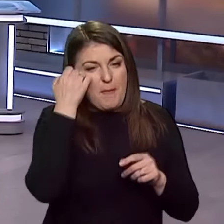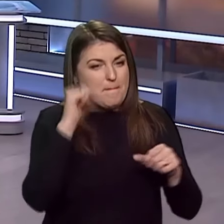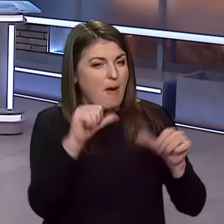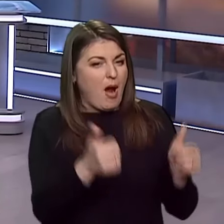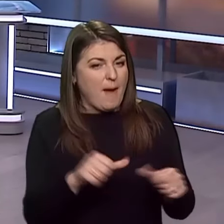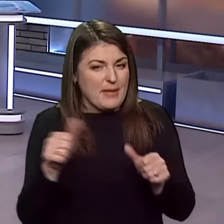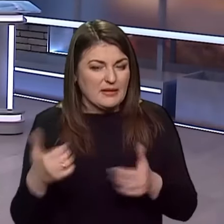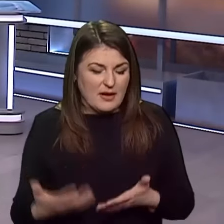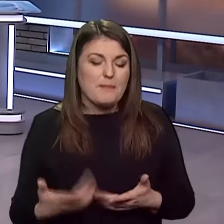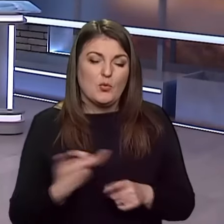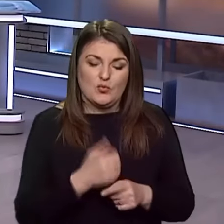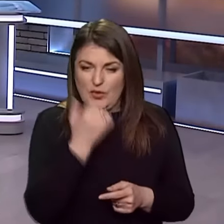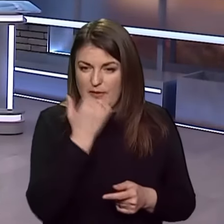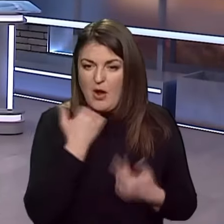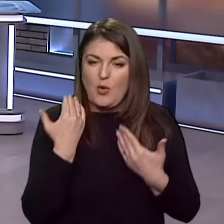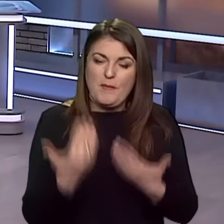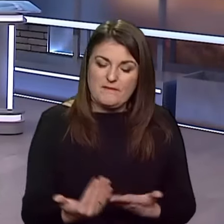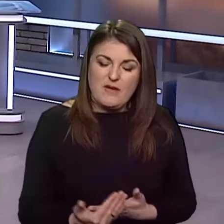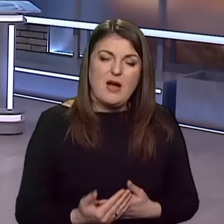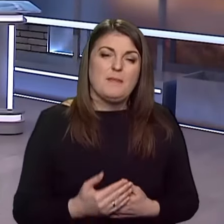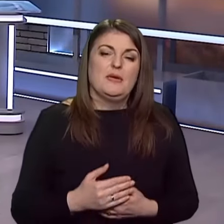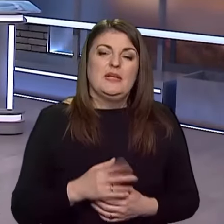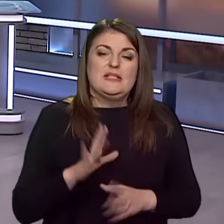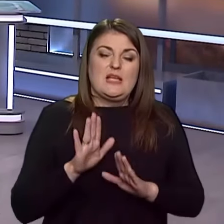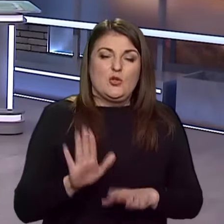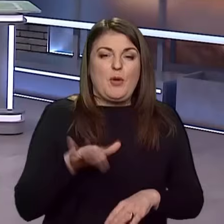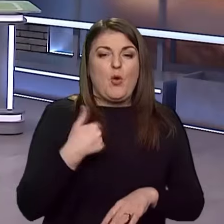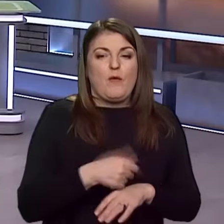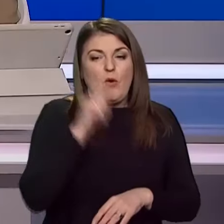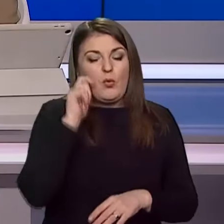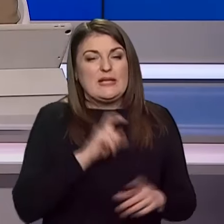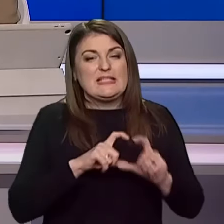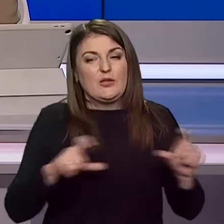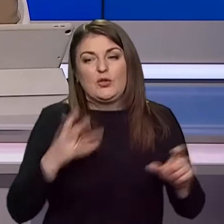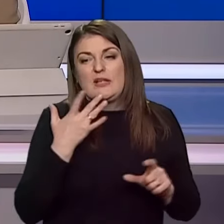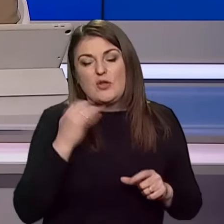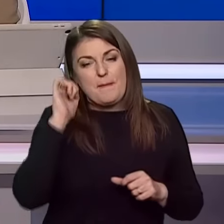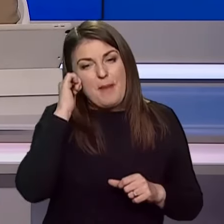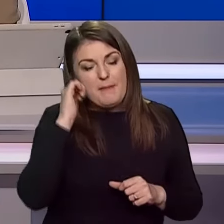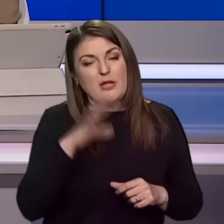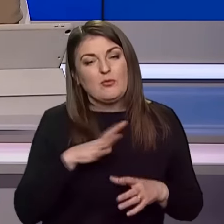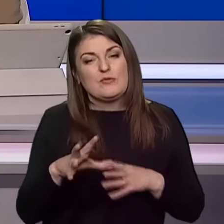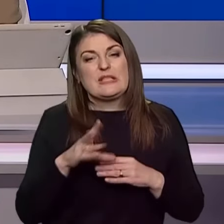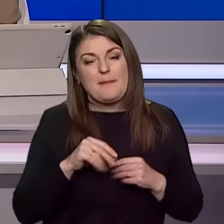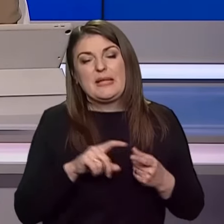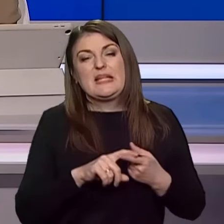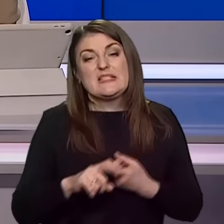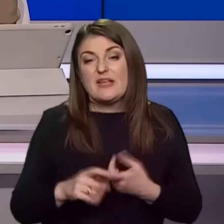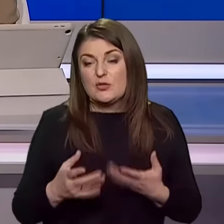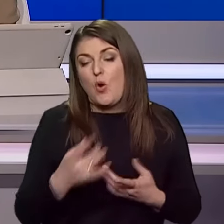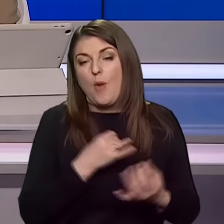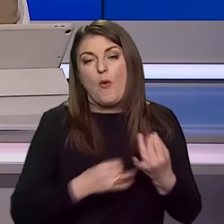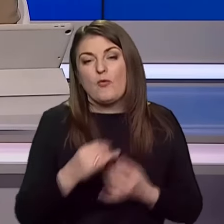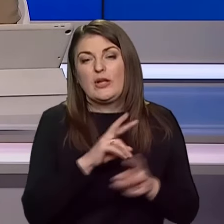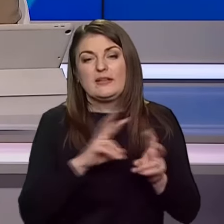'ятками. Дякую дуже. Дякуємо вам. Володимир Теліщак, заступник голови Українського інституту національної пам'яті, був з нами на зв'язку,